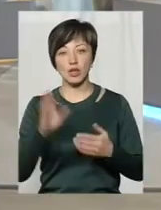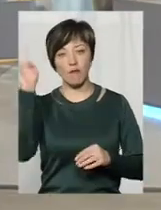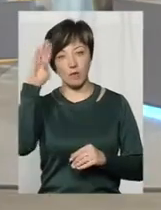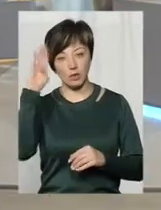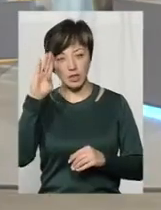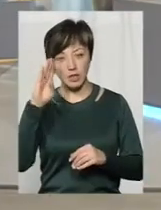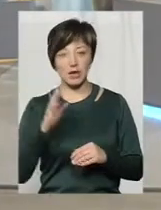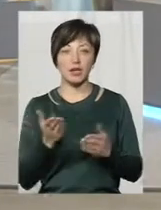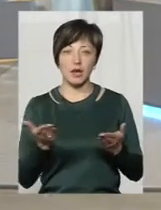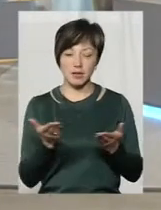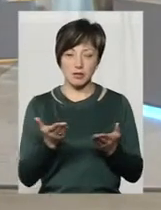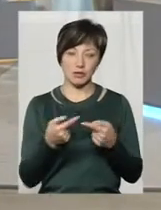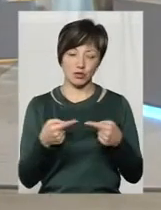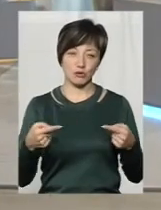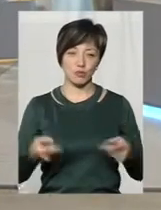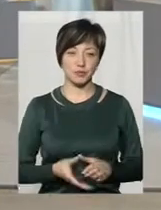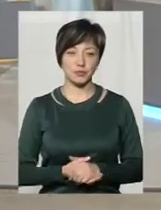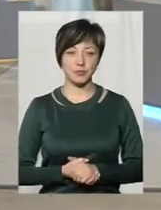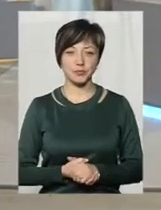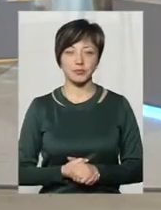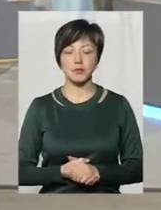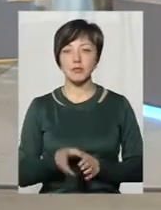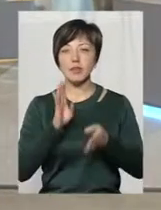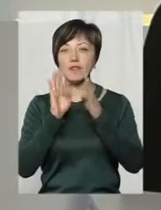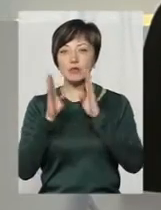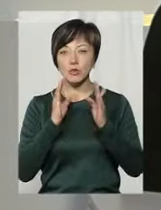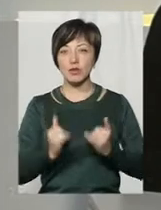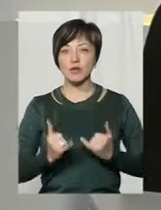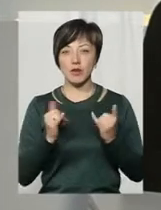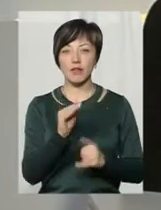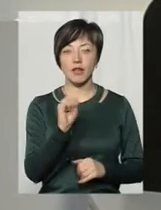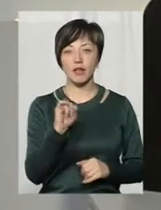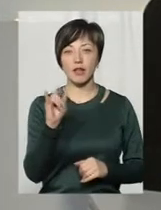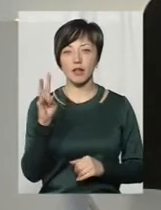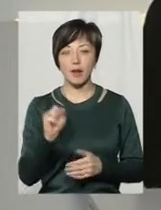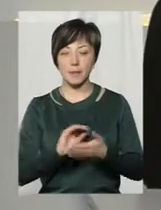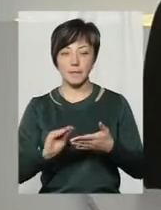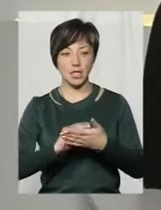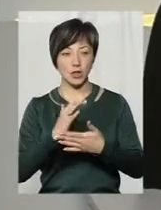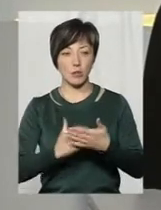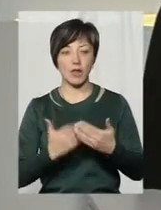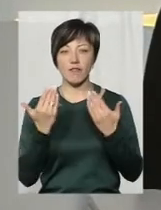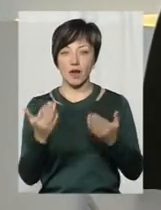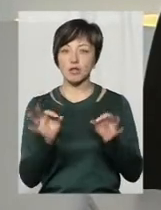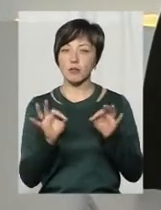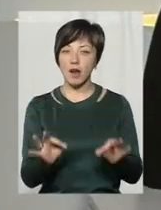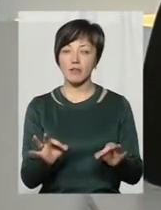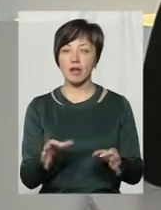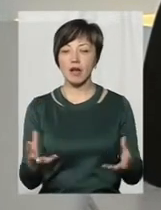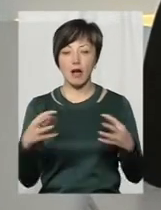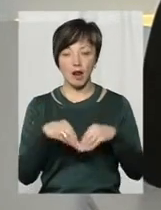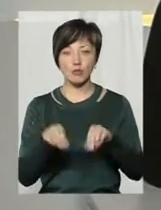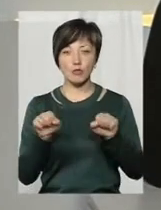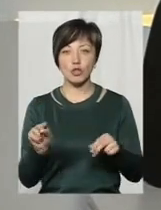в якійсь мірі і тому подібне. У фейсбуці пані Фаїна Штейн пише коментар «Ваша правда, тільки всі разом